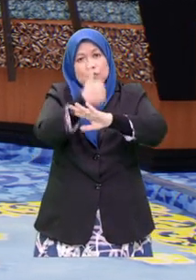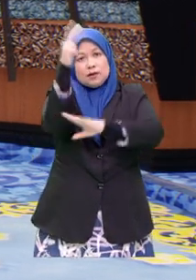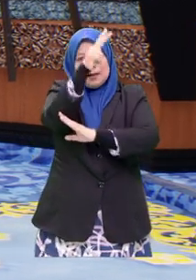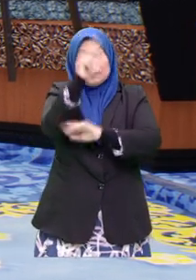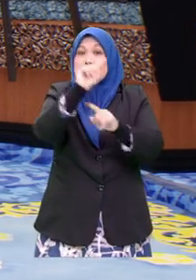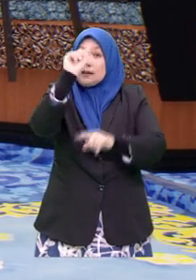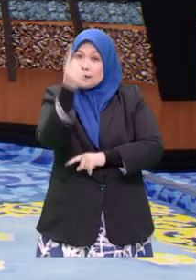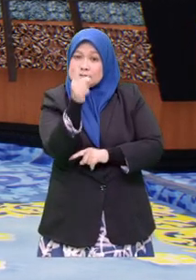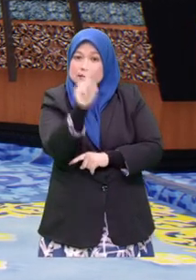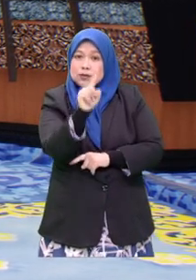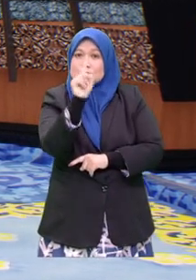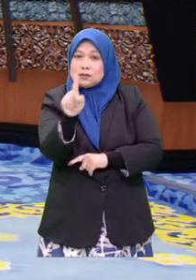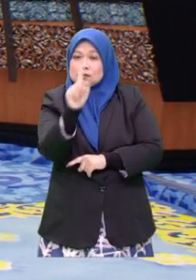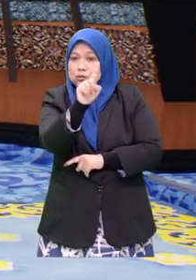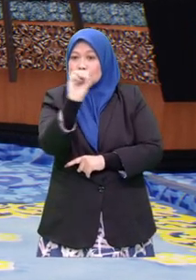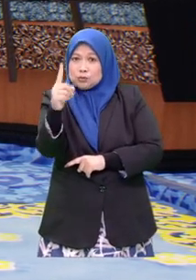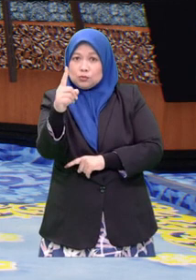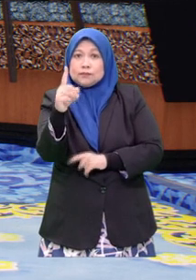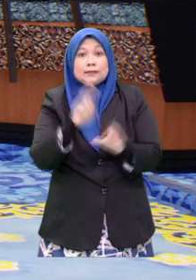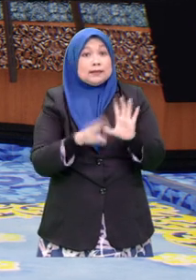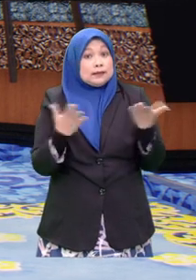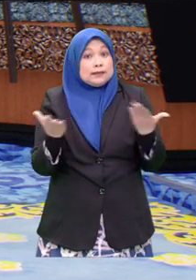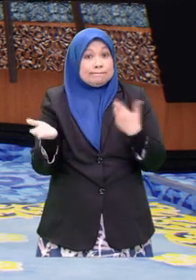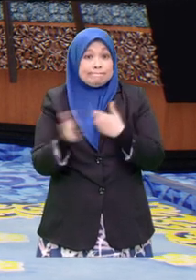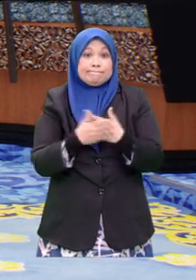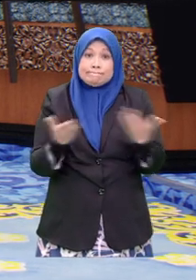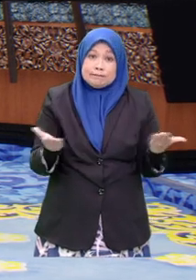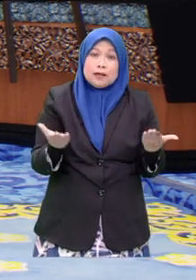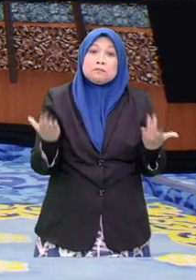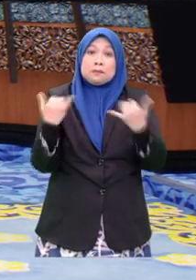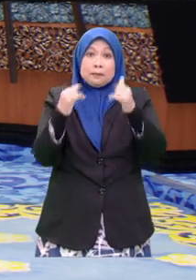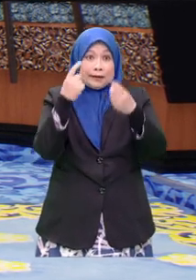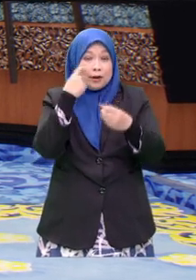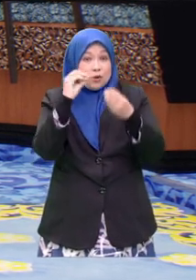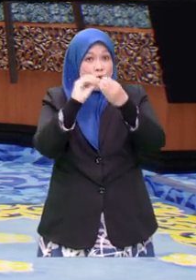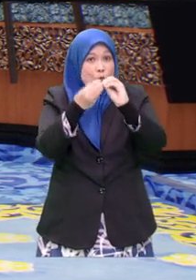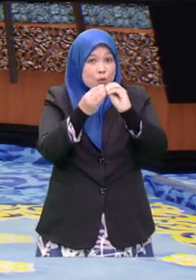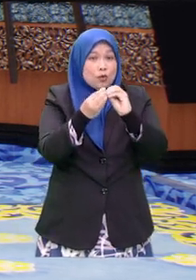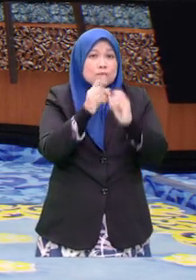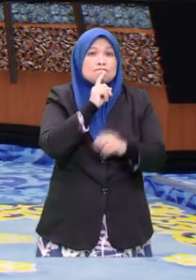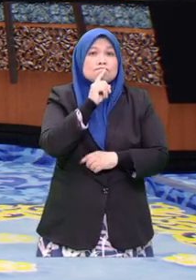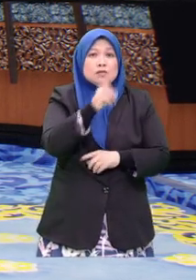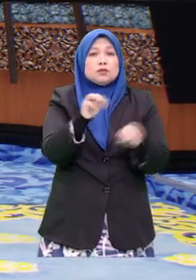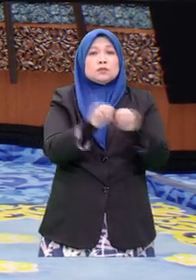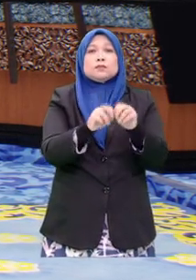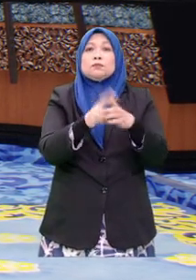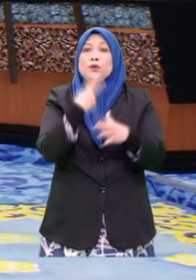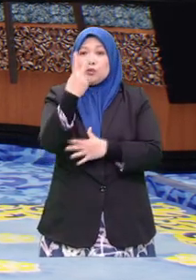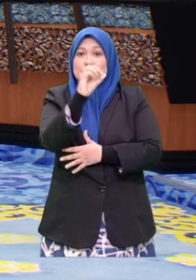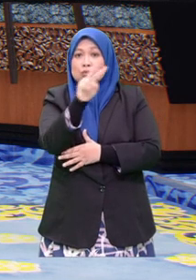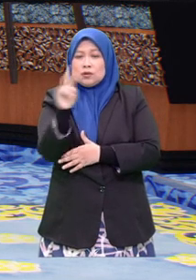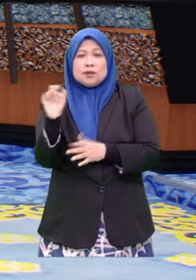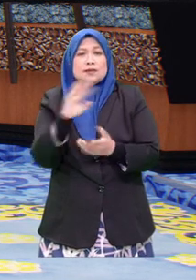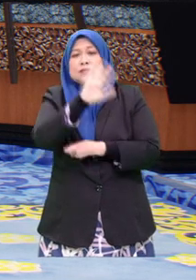kerajaan. Hanya 101 kerusi. Justru kita kembali kepada ini, permainan angka. Deja vu seperti Februari 2020,